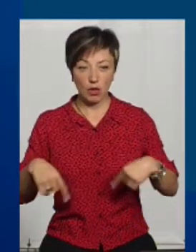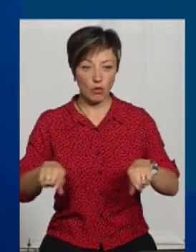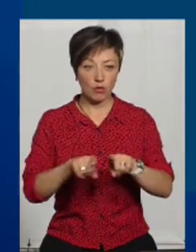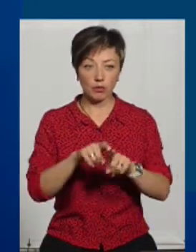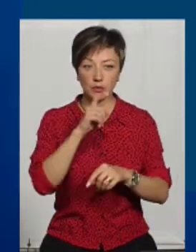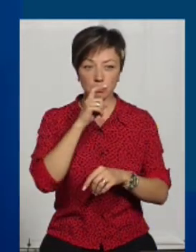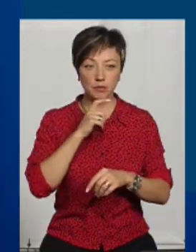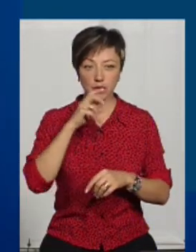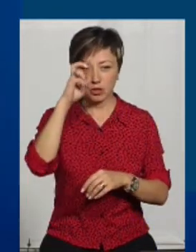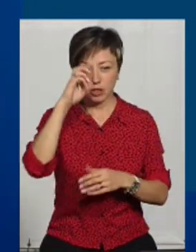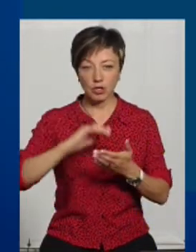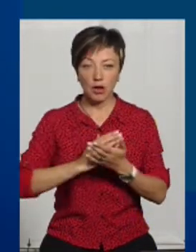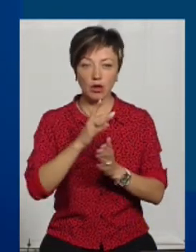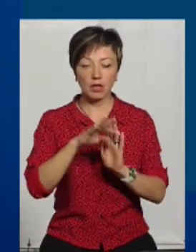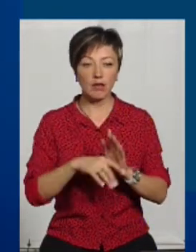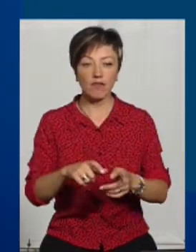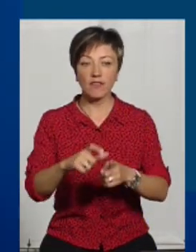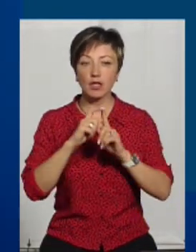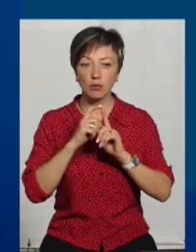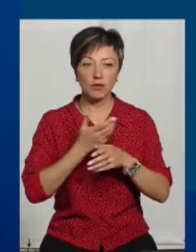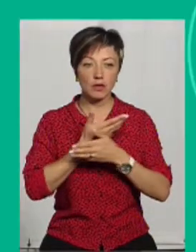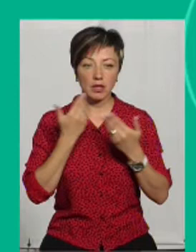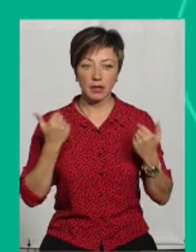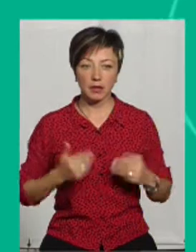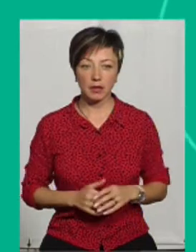пунктом, державокадастер відповіді не дає.